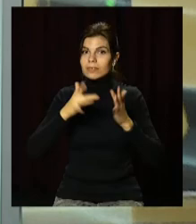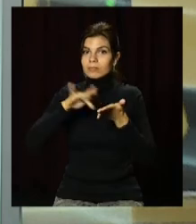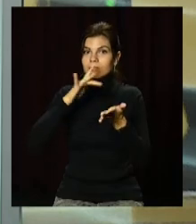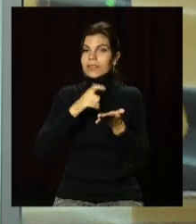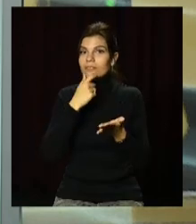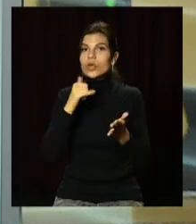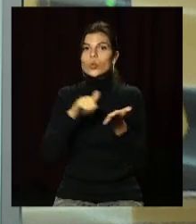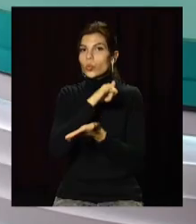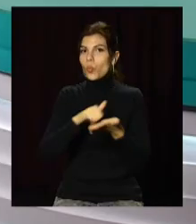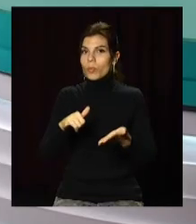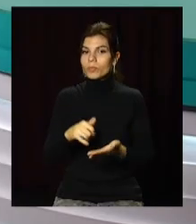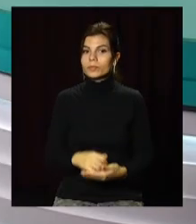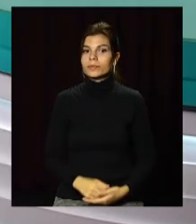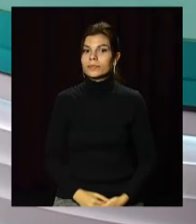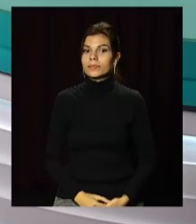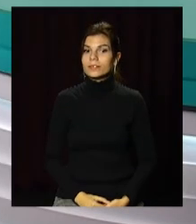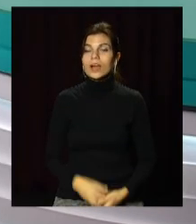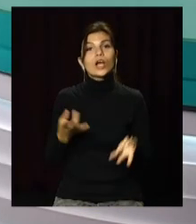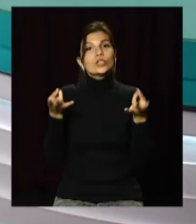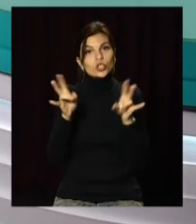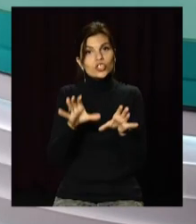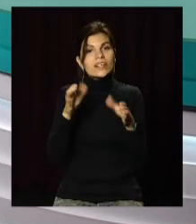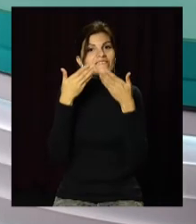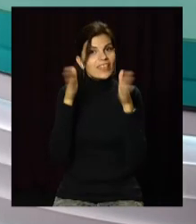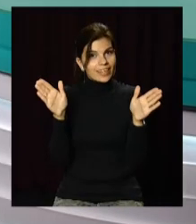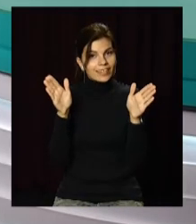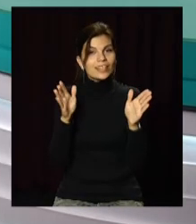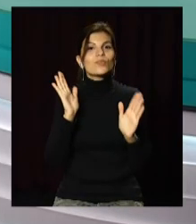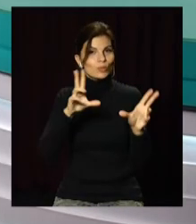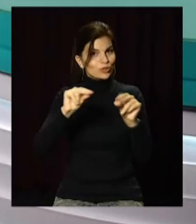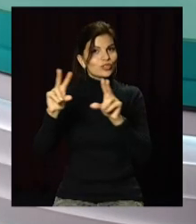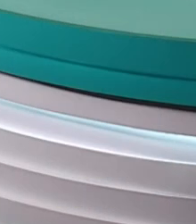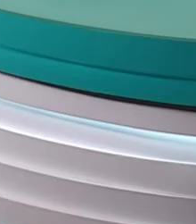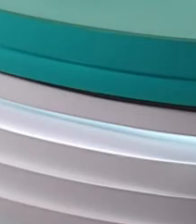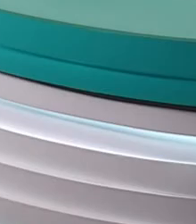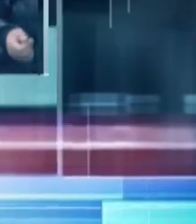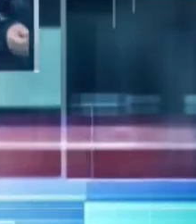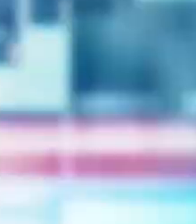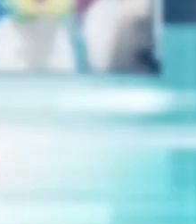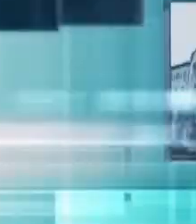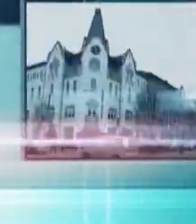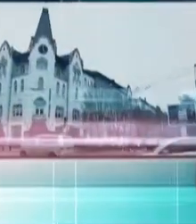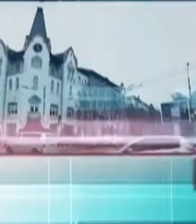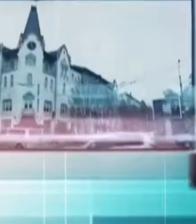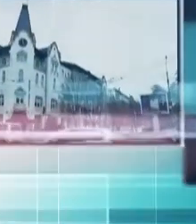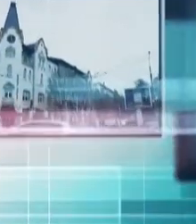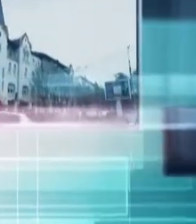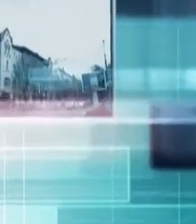нашому ютуб-каналі. Залишайтеся з відкритим і нехай щастить! Дякую